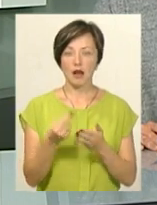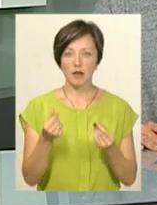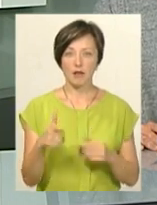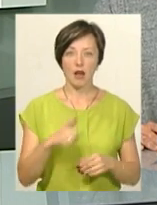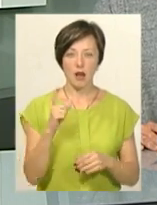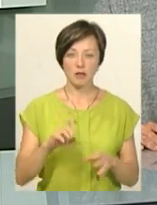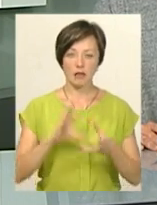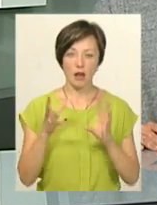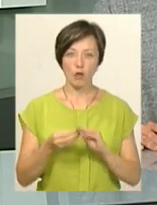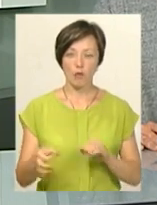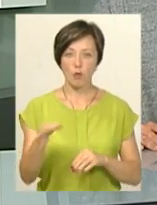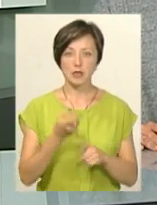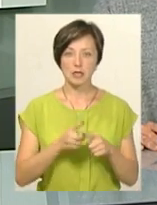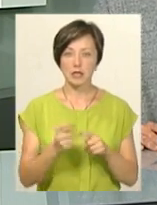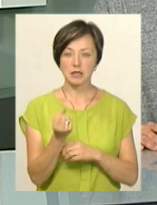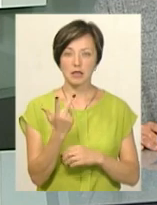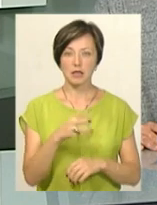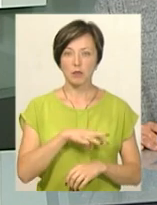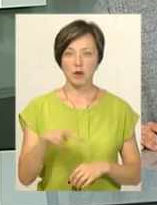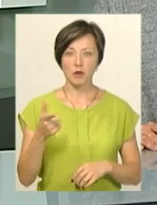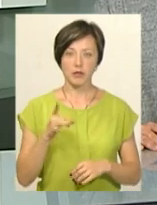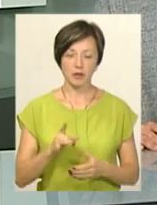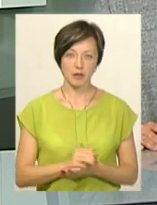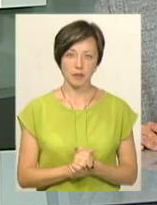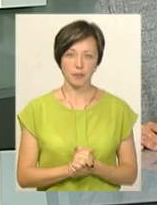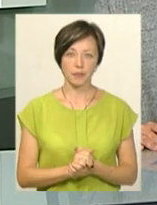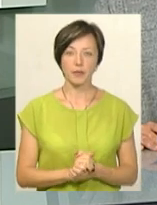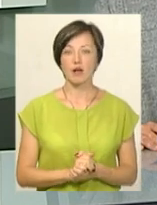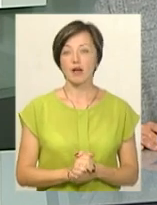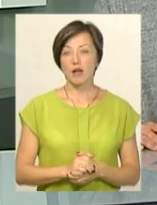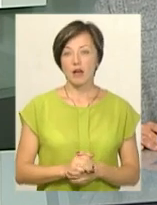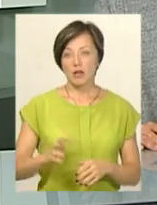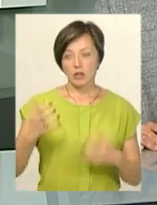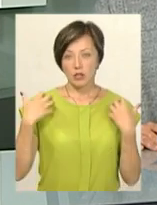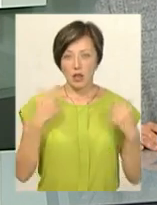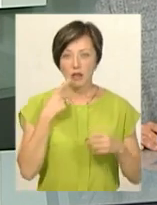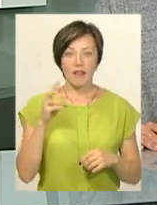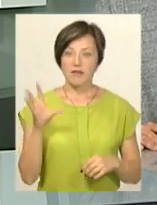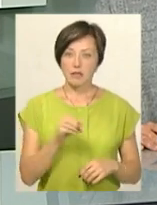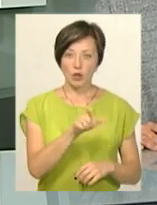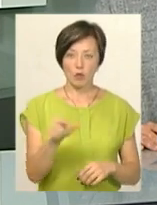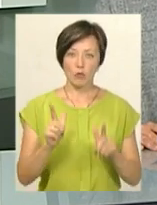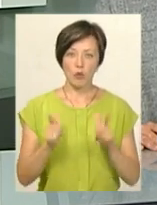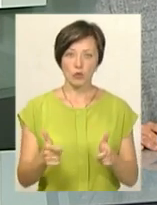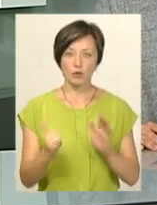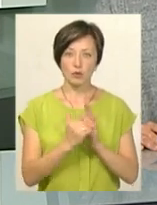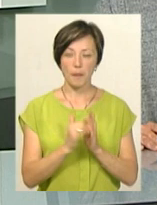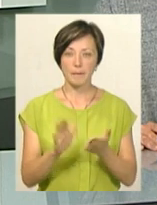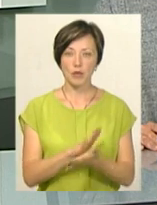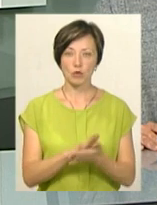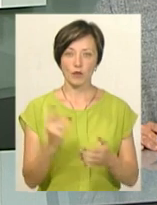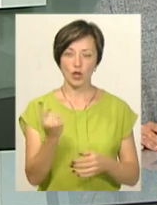газ. Загалом для області це 13 мільйонів гривень. Олександр Лоб каже, не всі абоненти нині погоджуються на встановлення